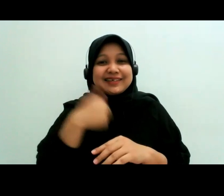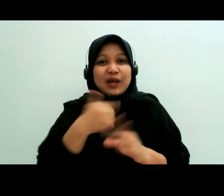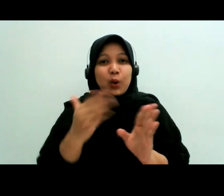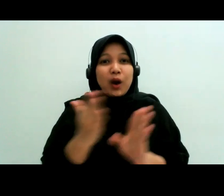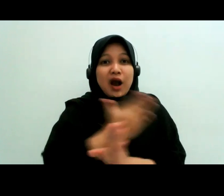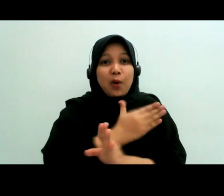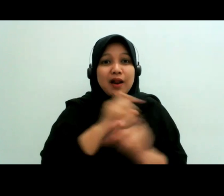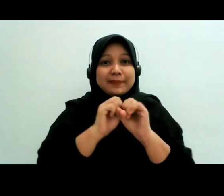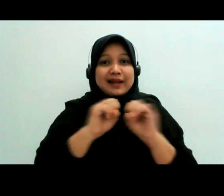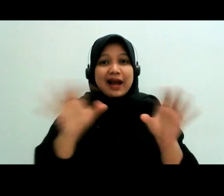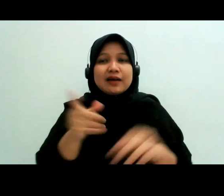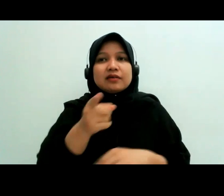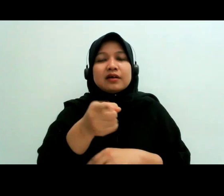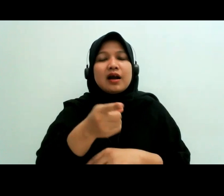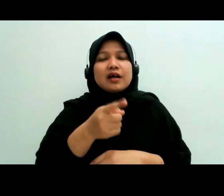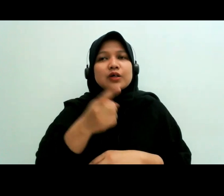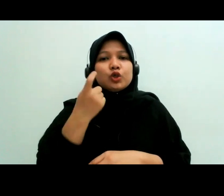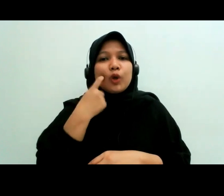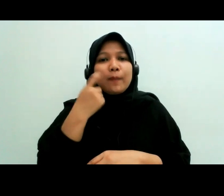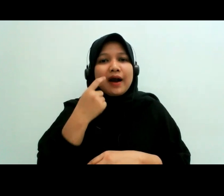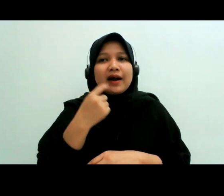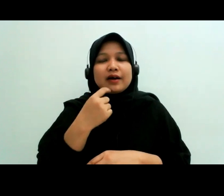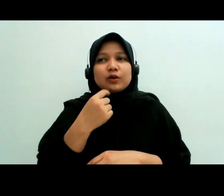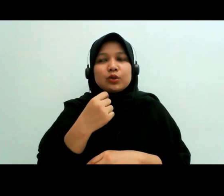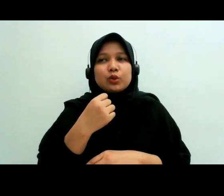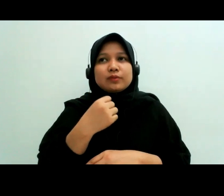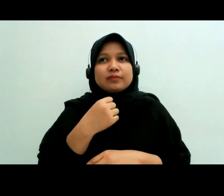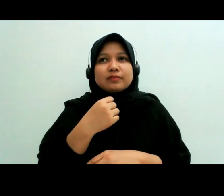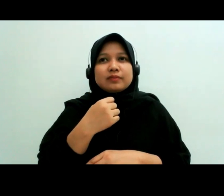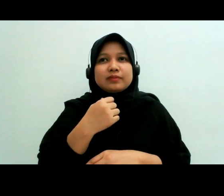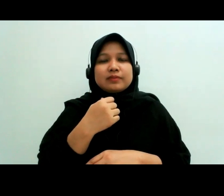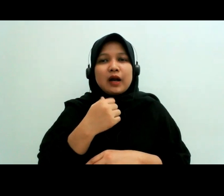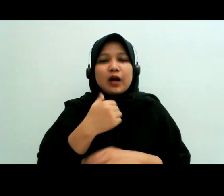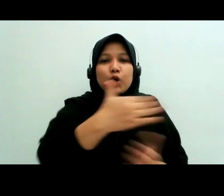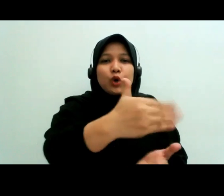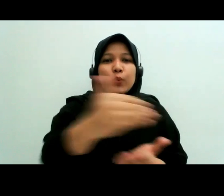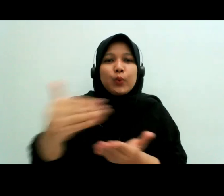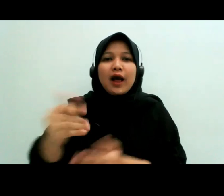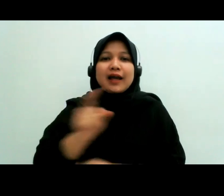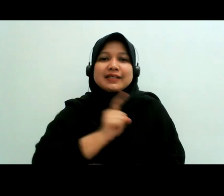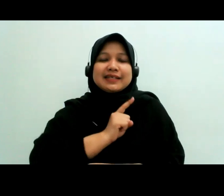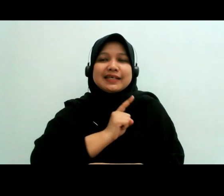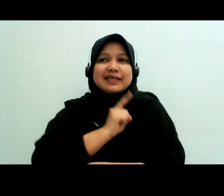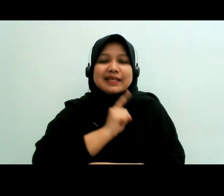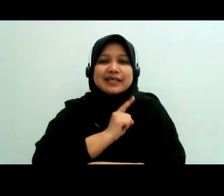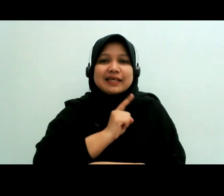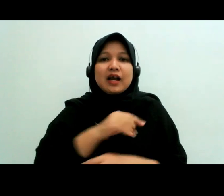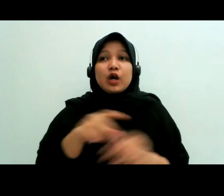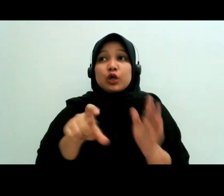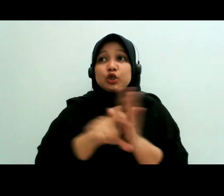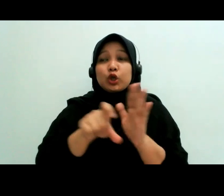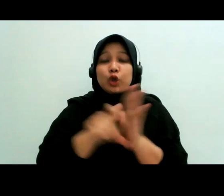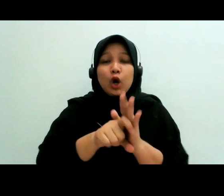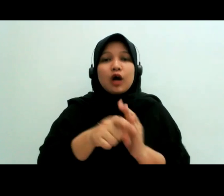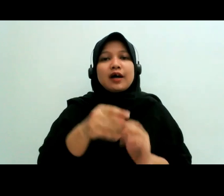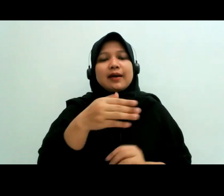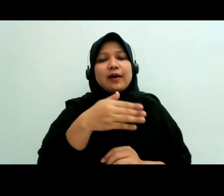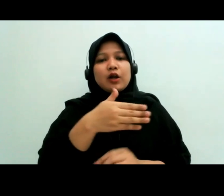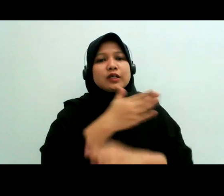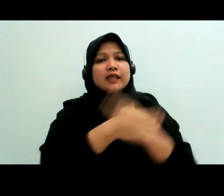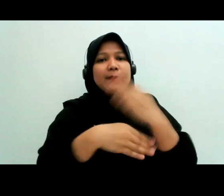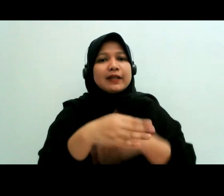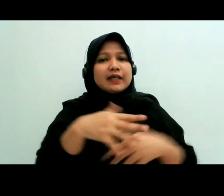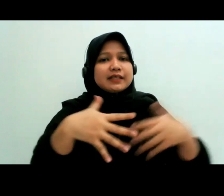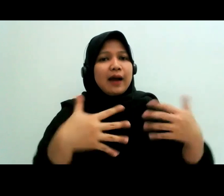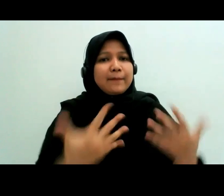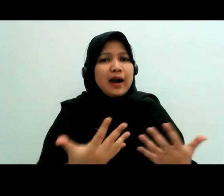perlu jawab sendiri dan kumpulkan sendiri gitu ya jadi kan kayak tadi pertanyaan disabilitasnya apa gitu ya kerentanannya